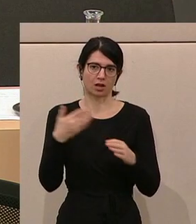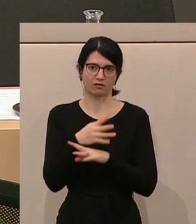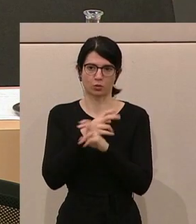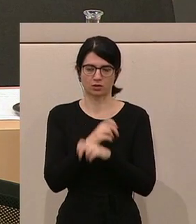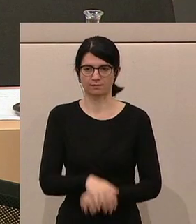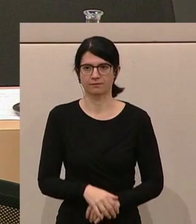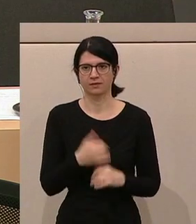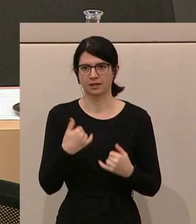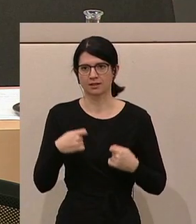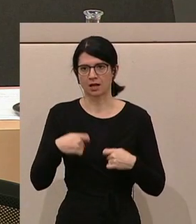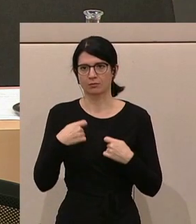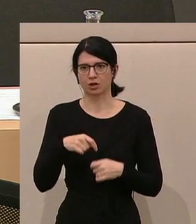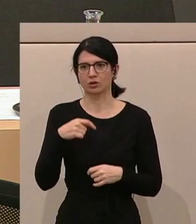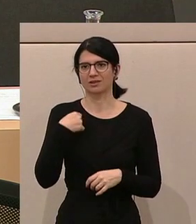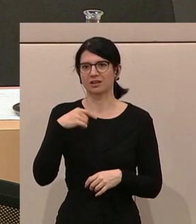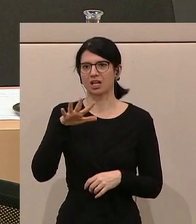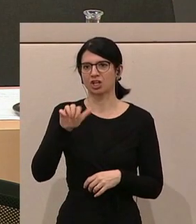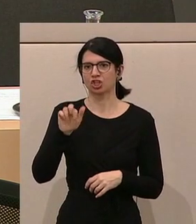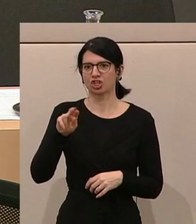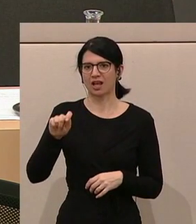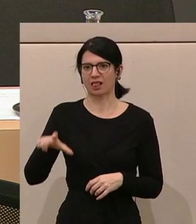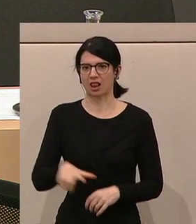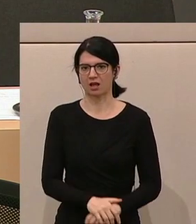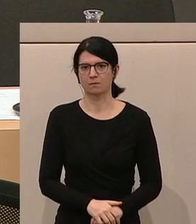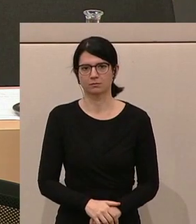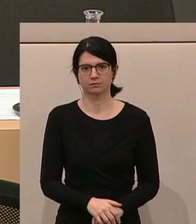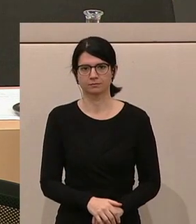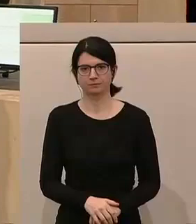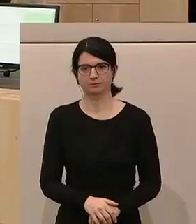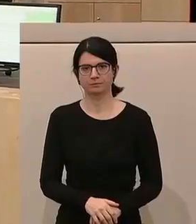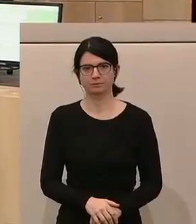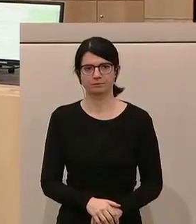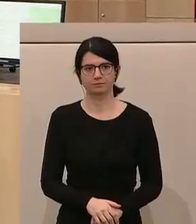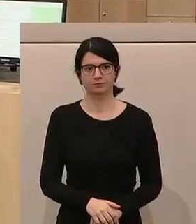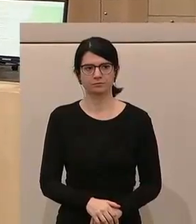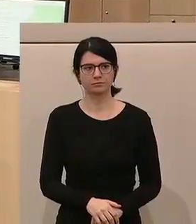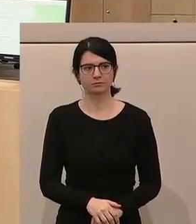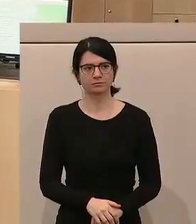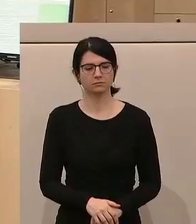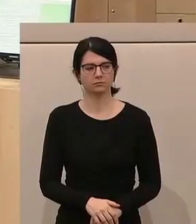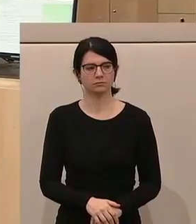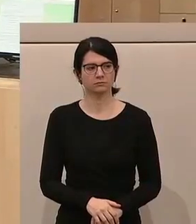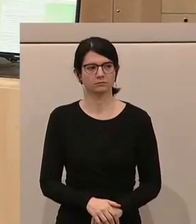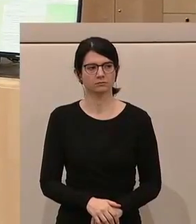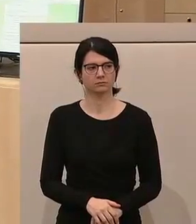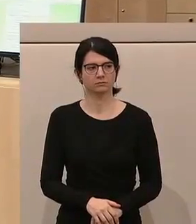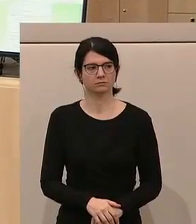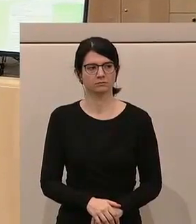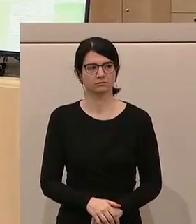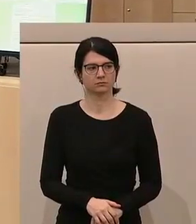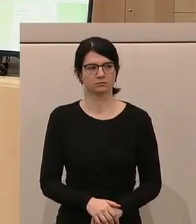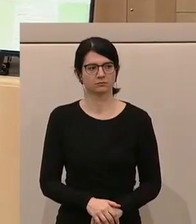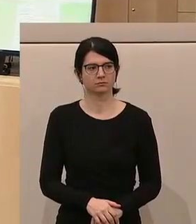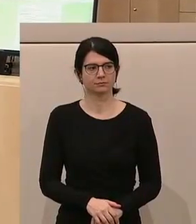Bereits seit der Einführung der E-Card im Jahr 2004 diskutiere man über die Einführung einer Fotopflicht, erklärt Peter Wurm von der FPÖ.